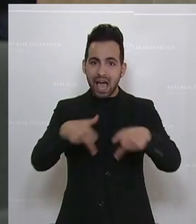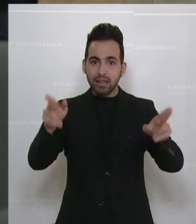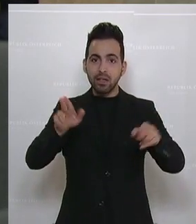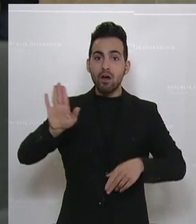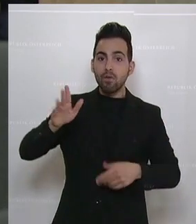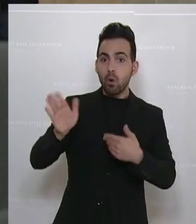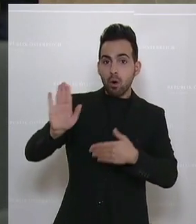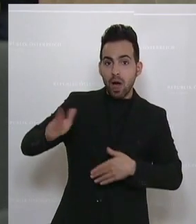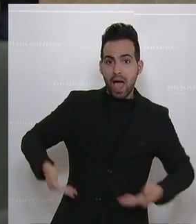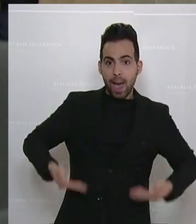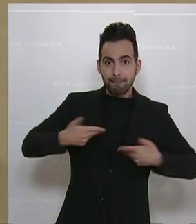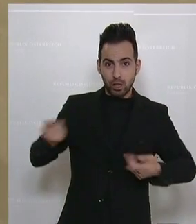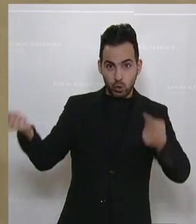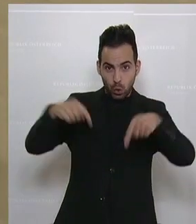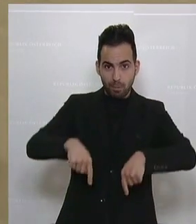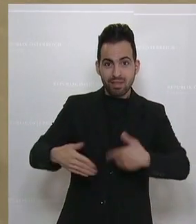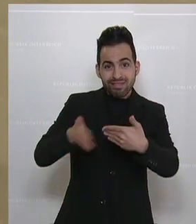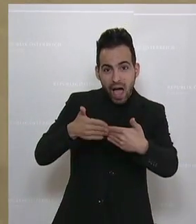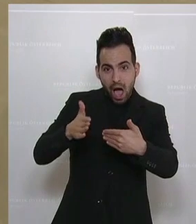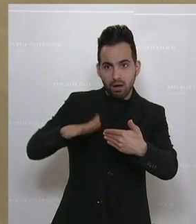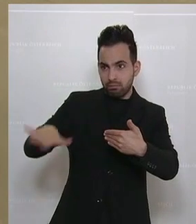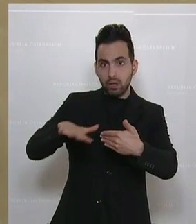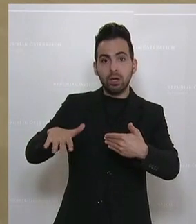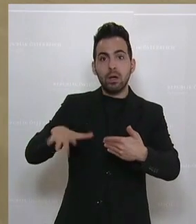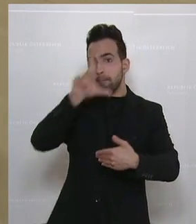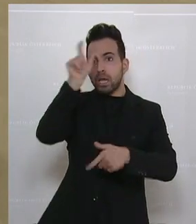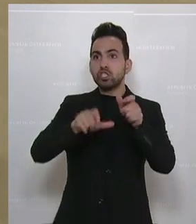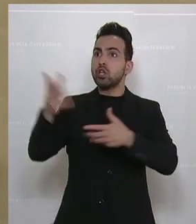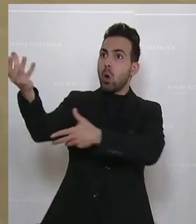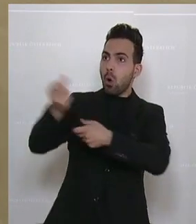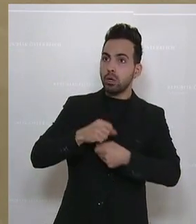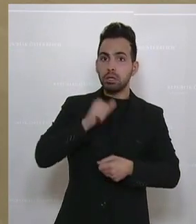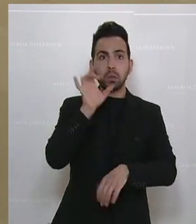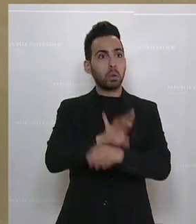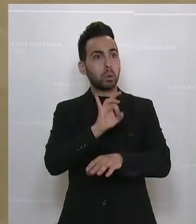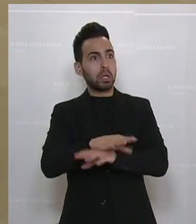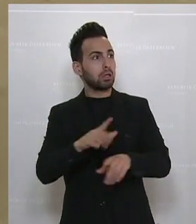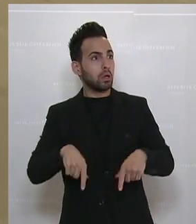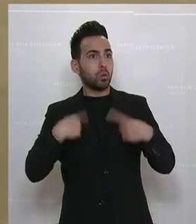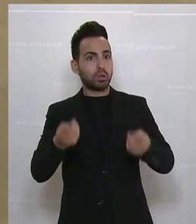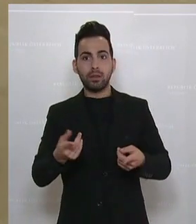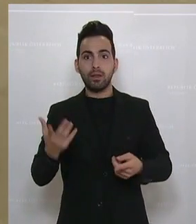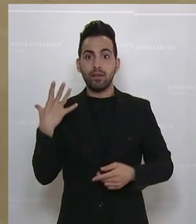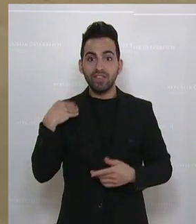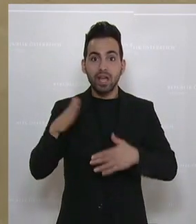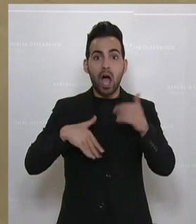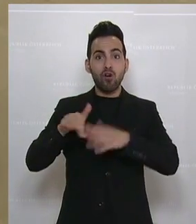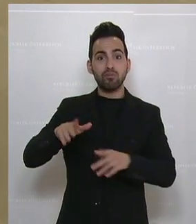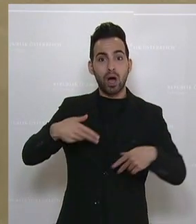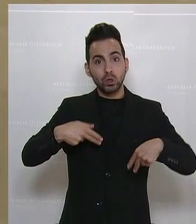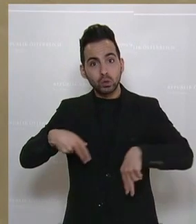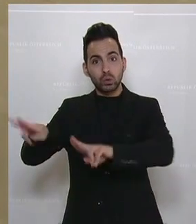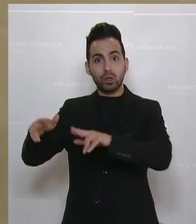Heimat und holen wir nicht Menschen zu uns, die bei uns vielleicht unglücklich sind und dann auch nämlich beim Wiederaufbau ihrer